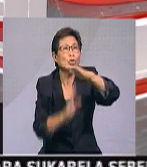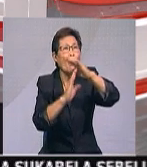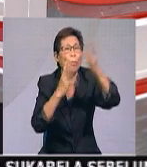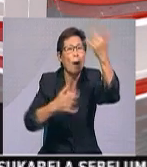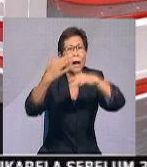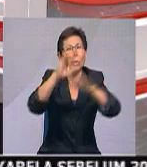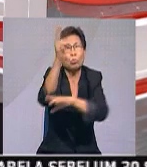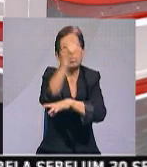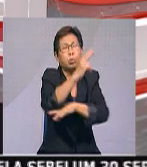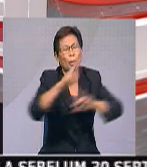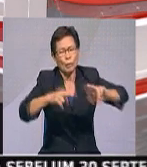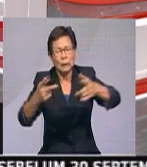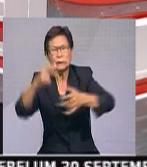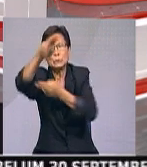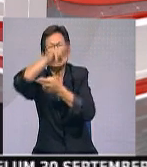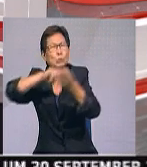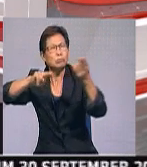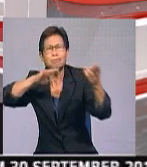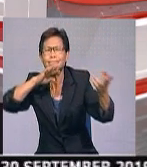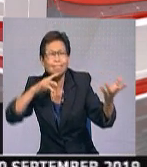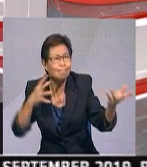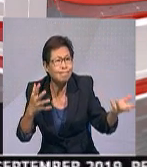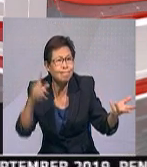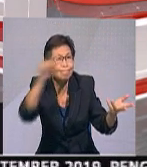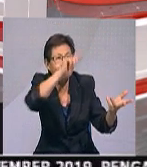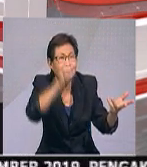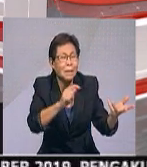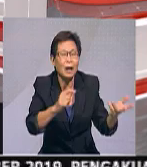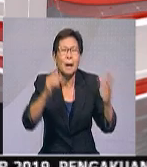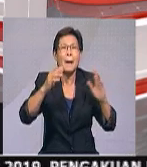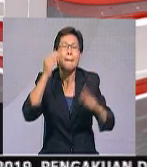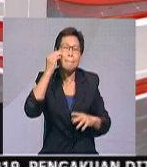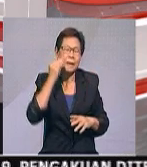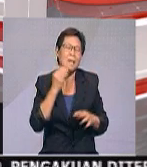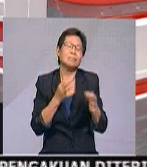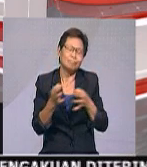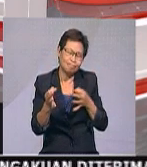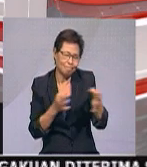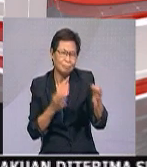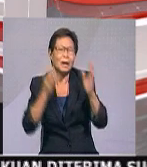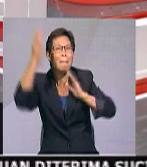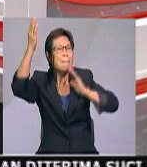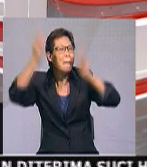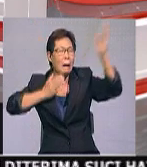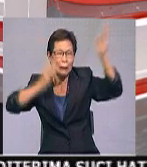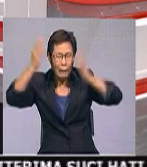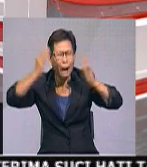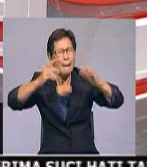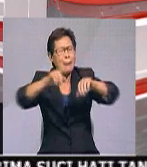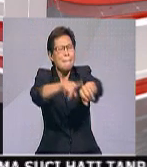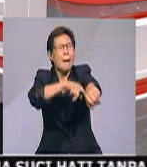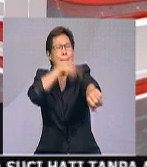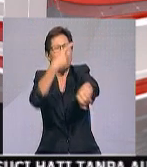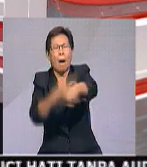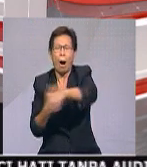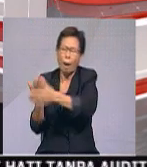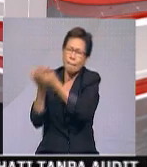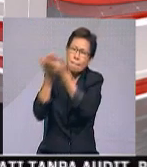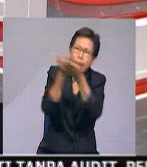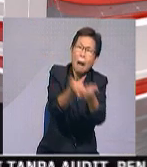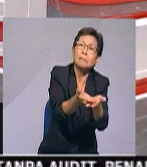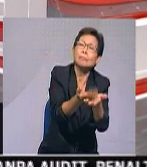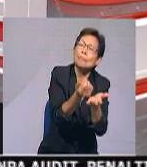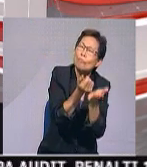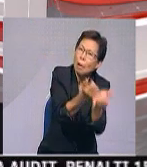yang menyebabkan jerebu. Tegas Perdana Menteri Tuan Dr. Mahathir Mohamad, Malaysia sepanjang masa menawarkan bantuan itu